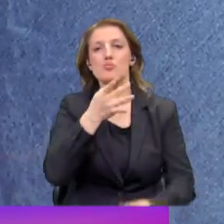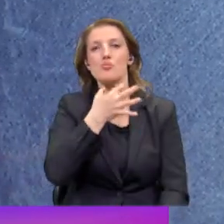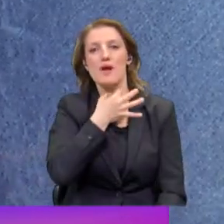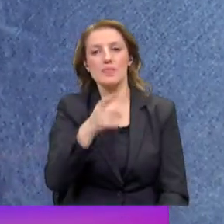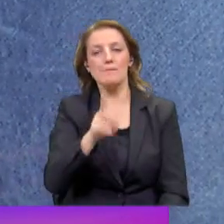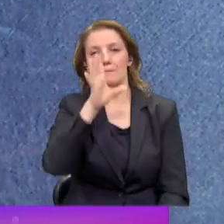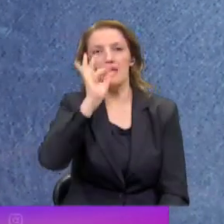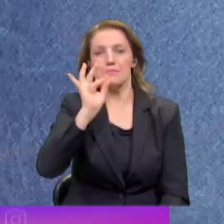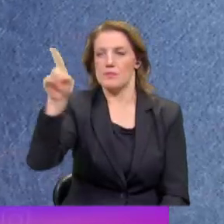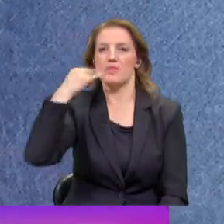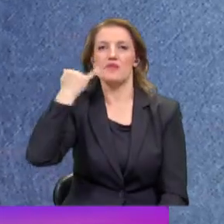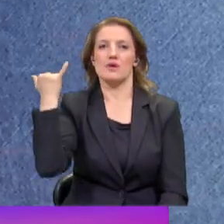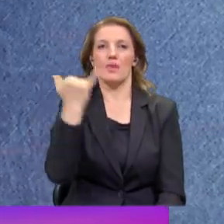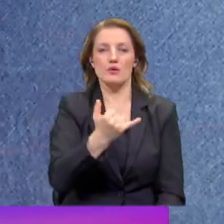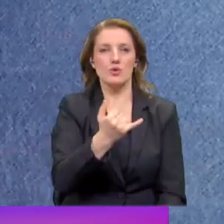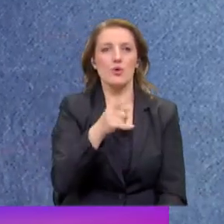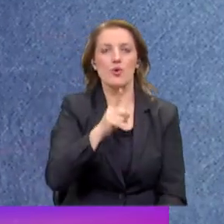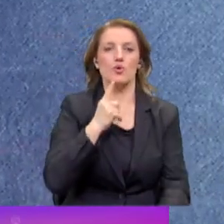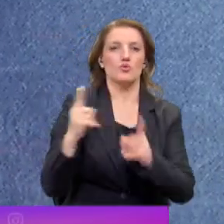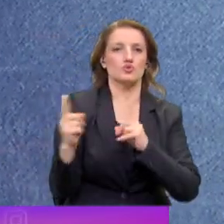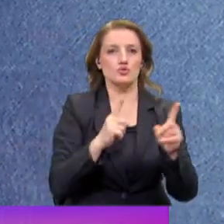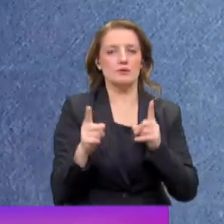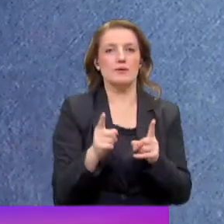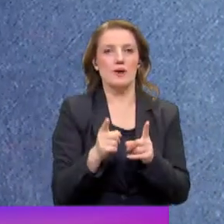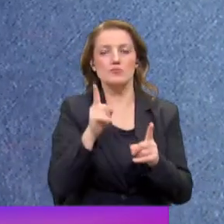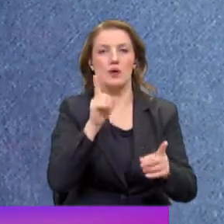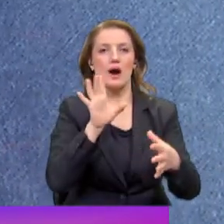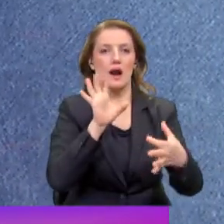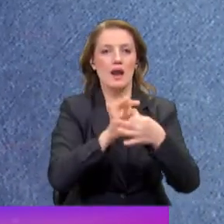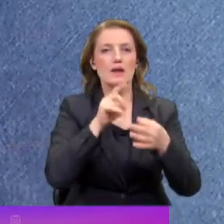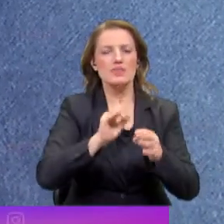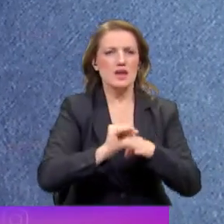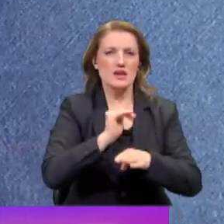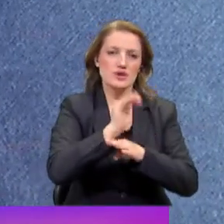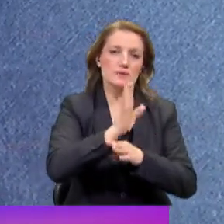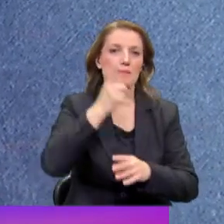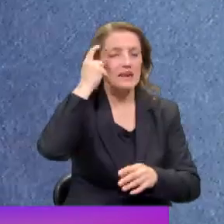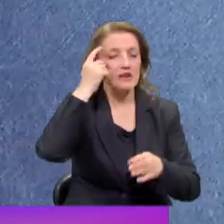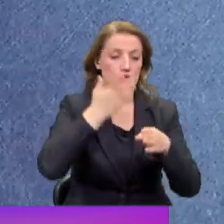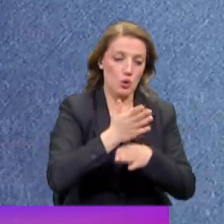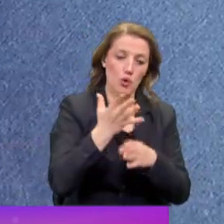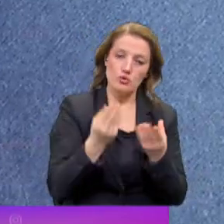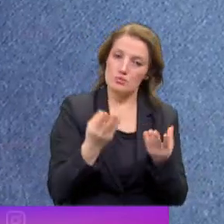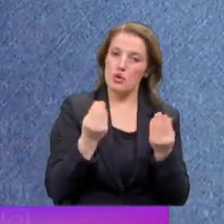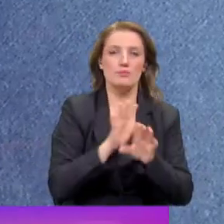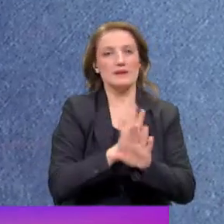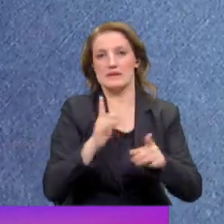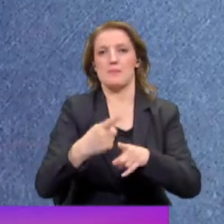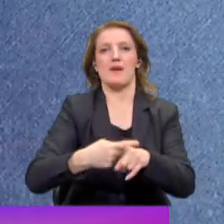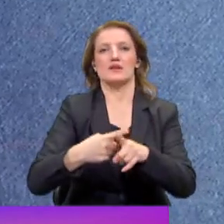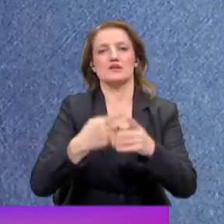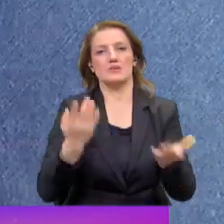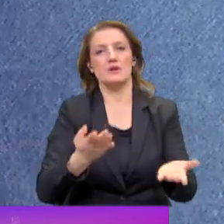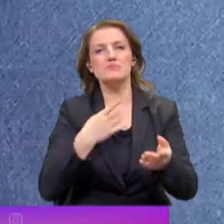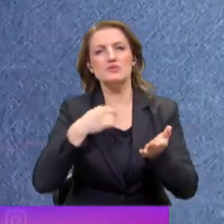telefonla bağlanıyor ve konuşuyor. Ya da bu iddiayla ilgili ne yaşandığını bilgilerin doğru olup olmadığını paylaşabiliyor.